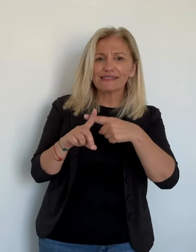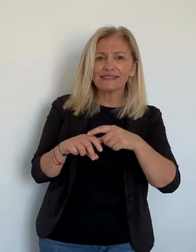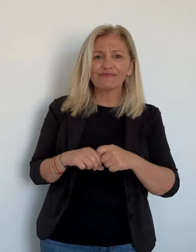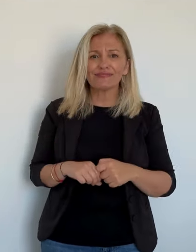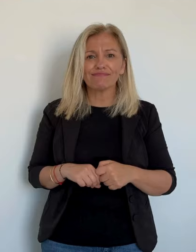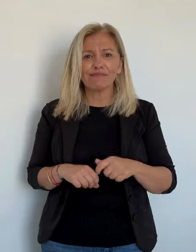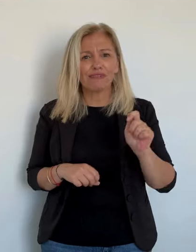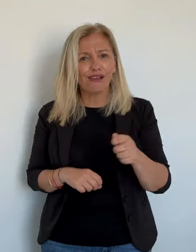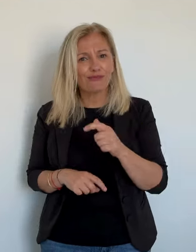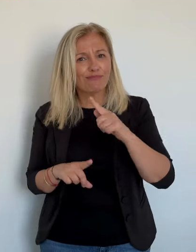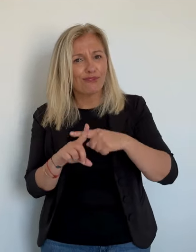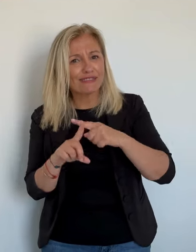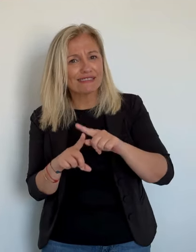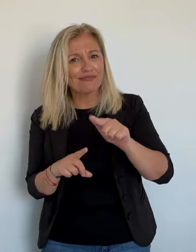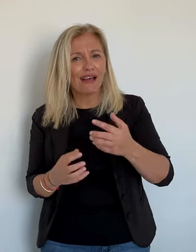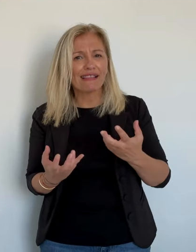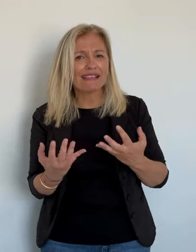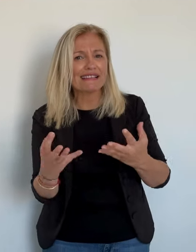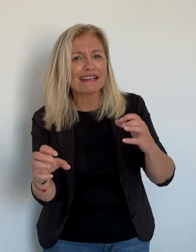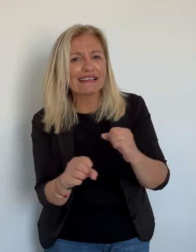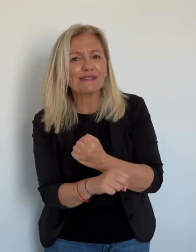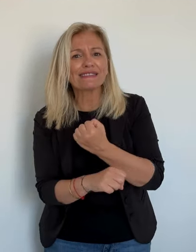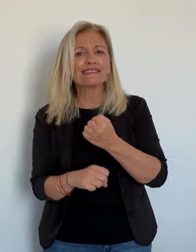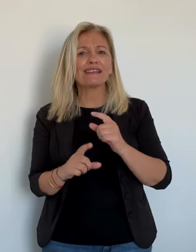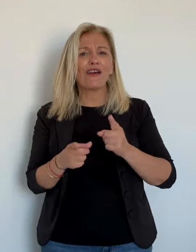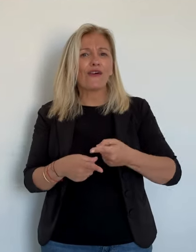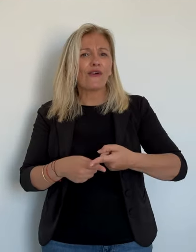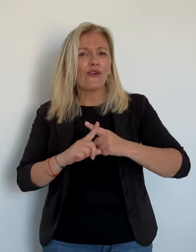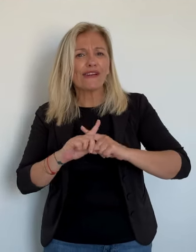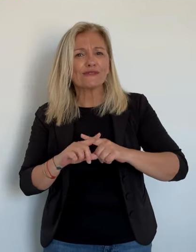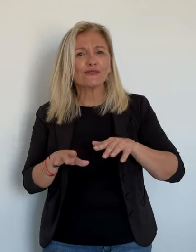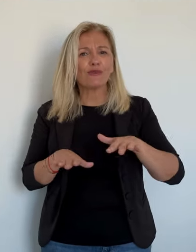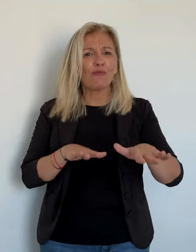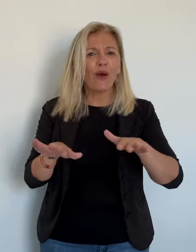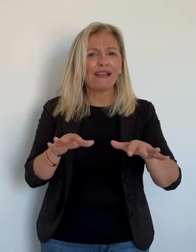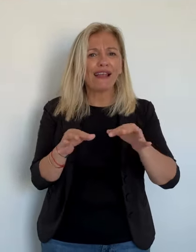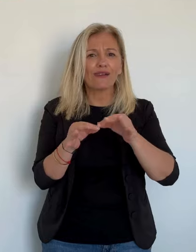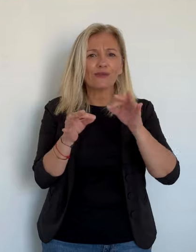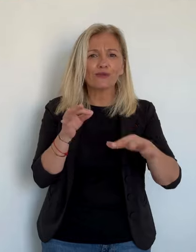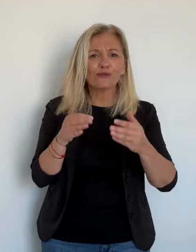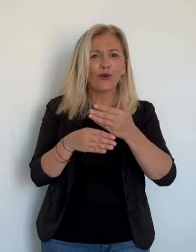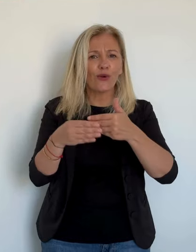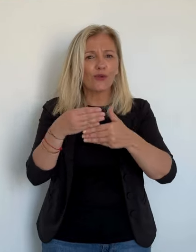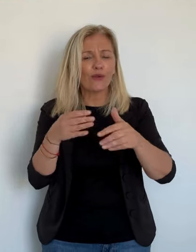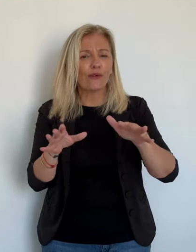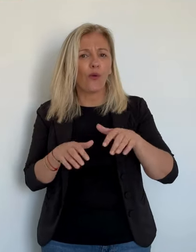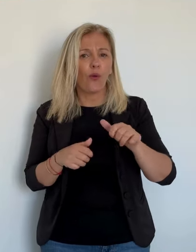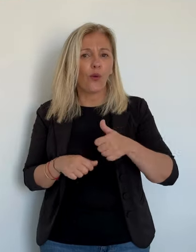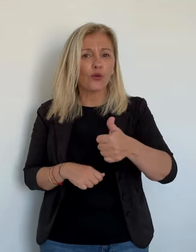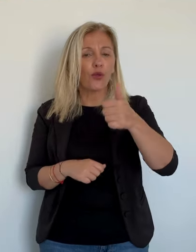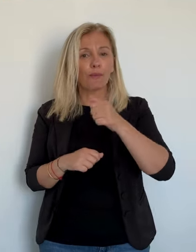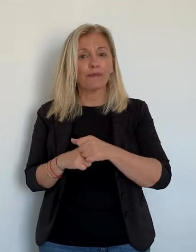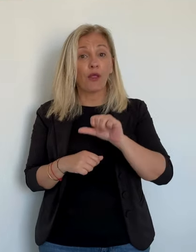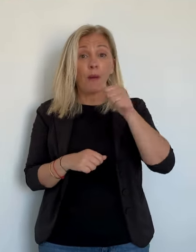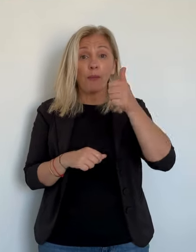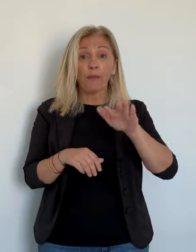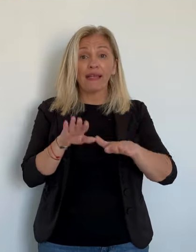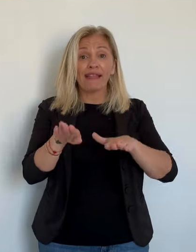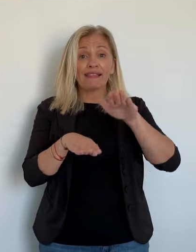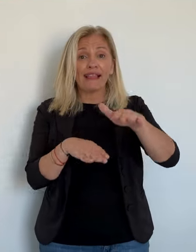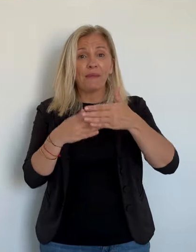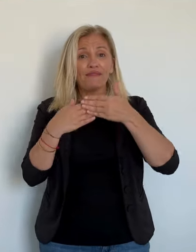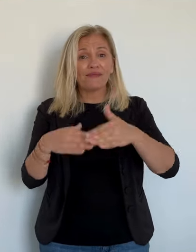qui permettent de trouver un aboutissement à ce qu'a votée l'Assemblée de Corse. Cela